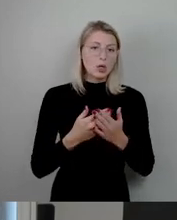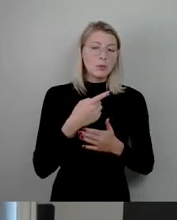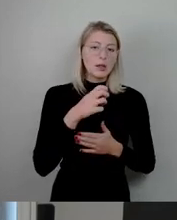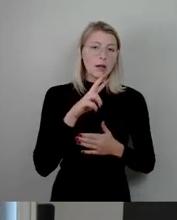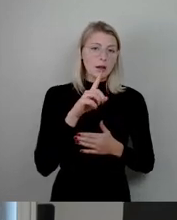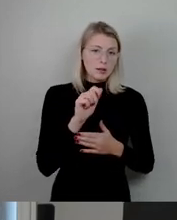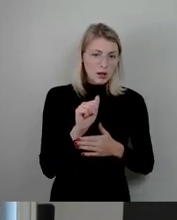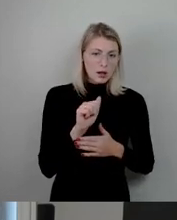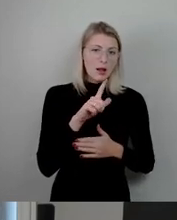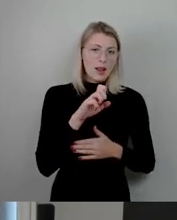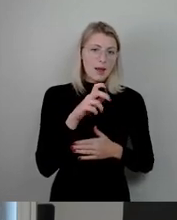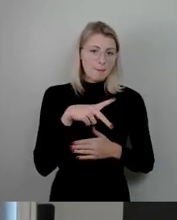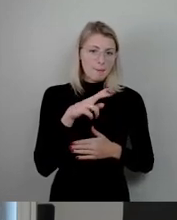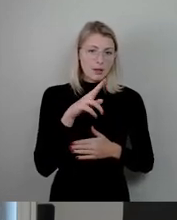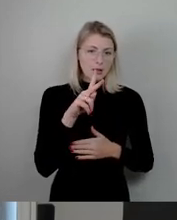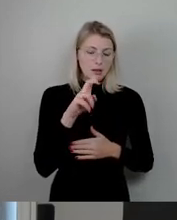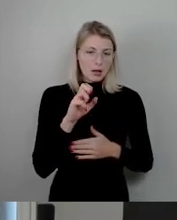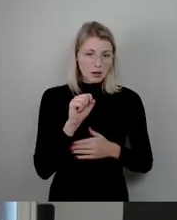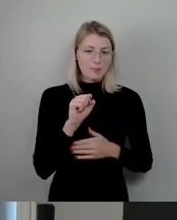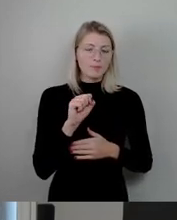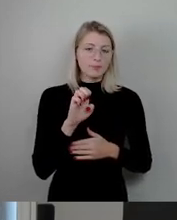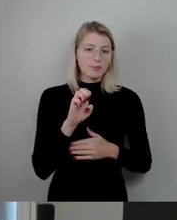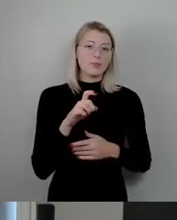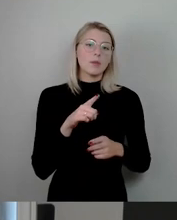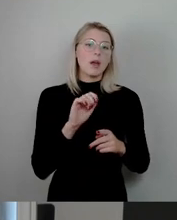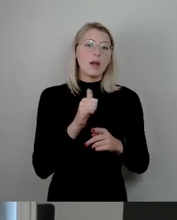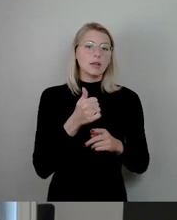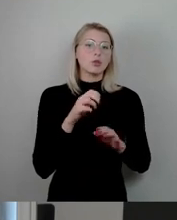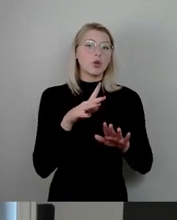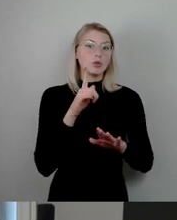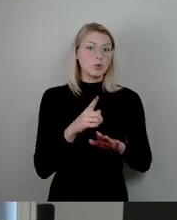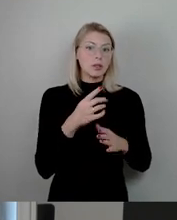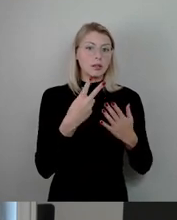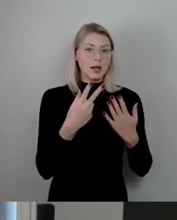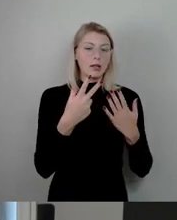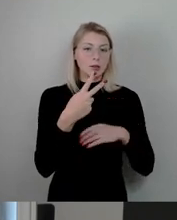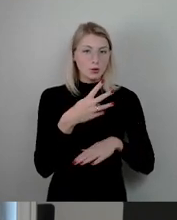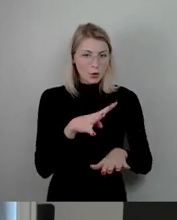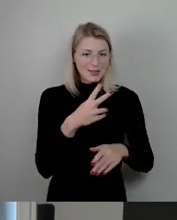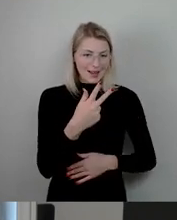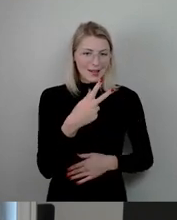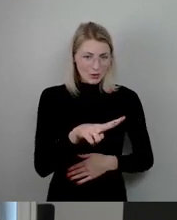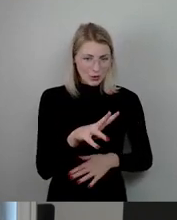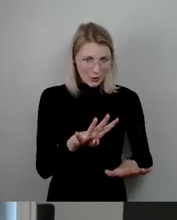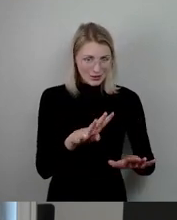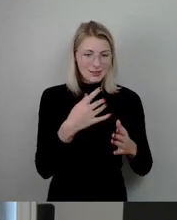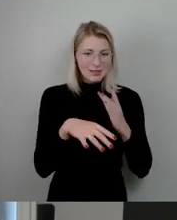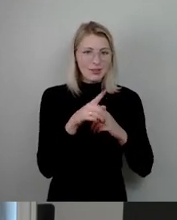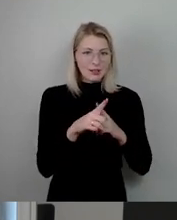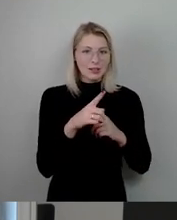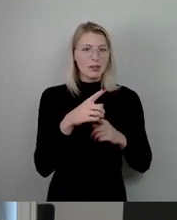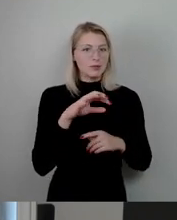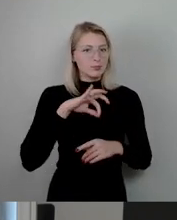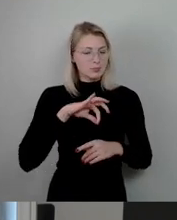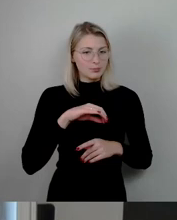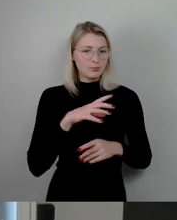erste Preisträgerin des Kunstpreises 1993 sowie Gründungsmitglied der Sächsischen Akademie der Künste, studierte Malerei